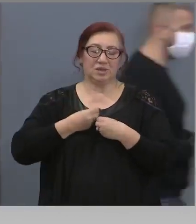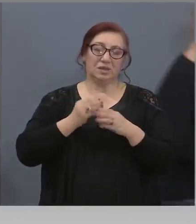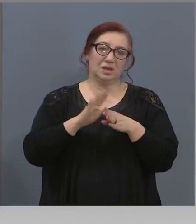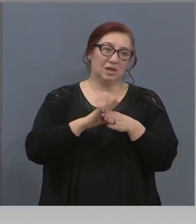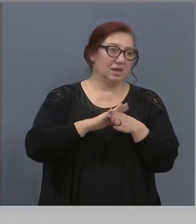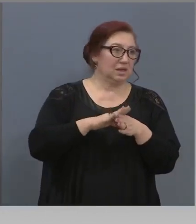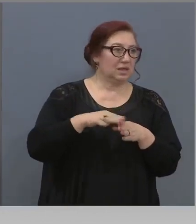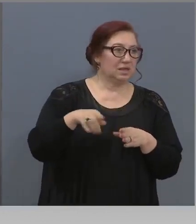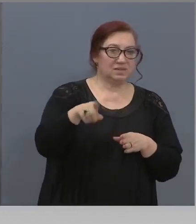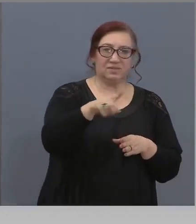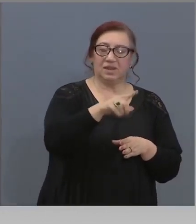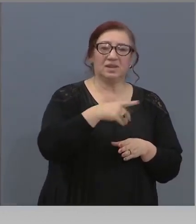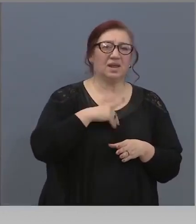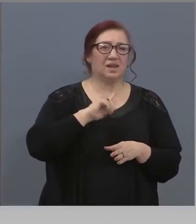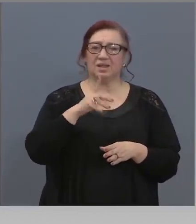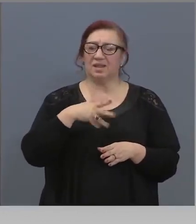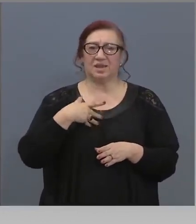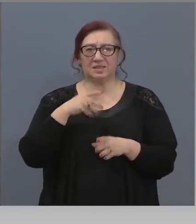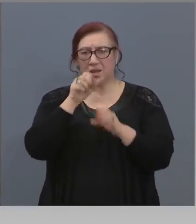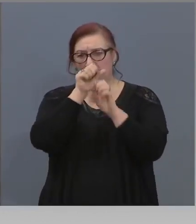защита това, в което вярвам.